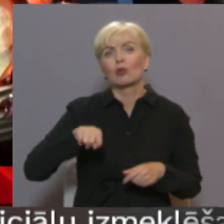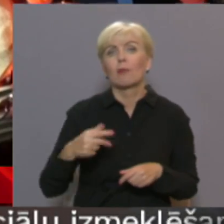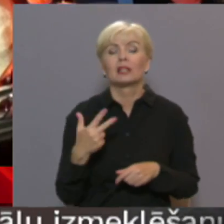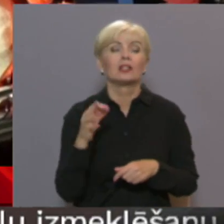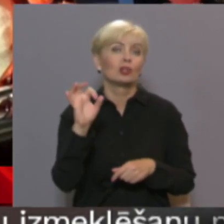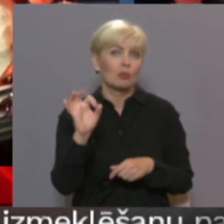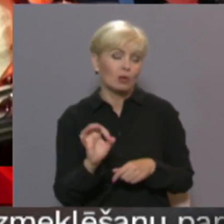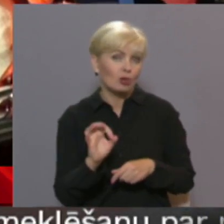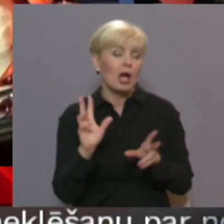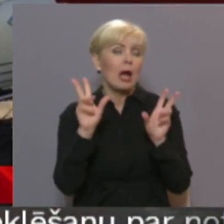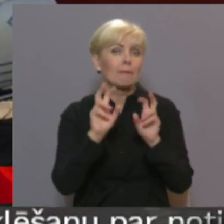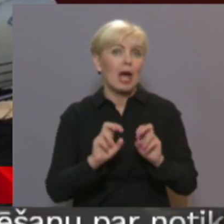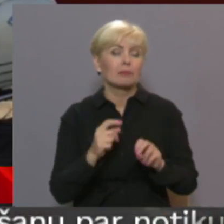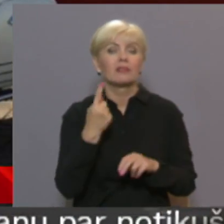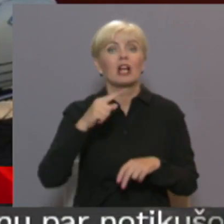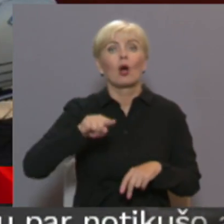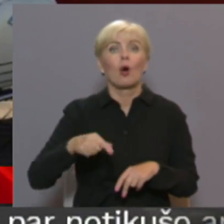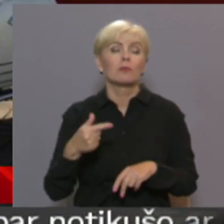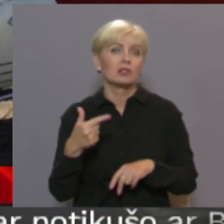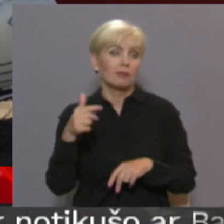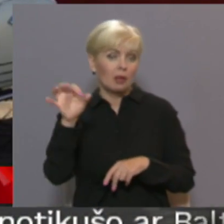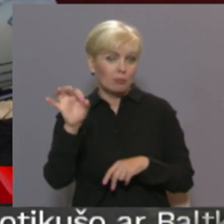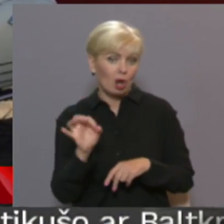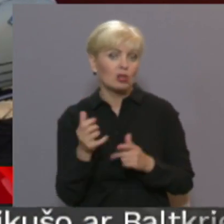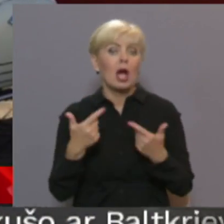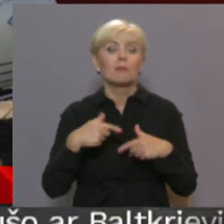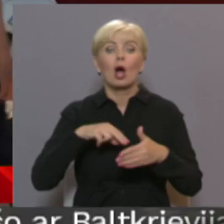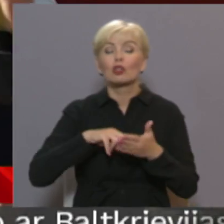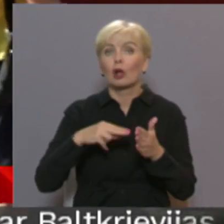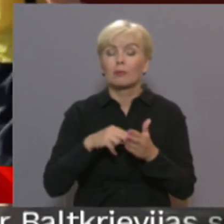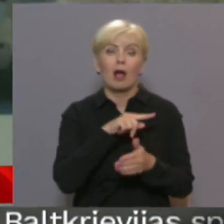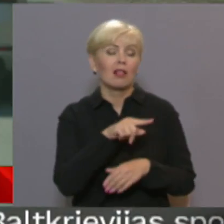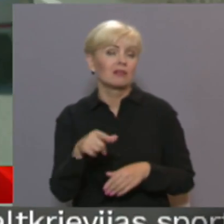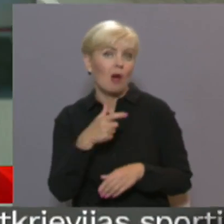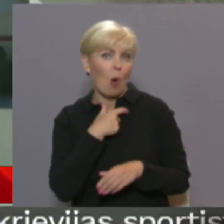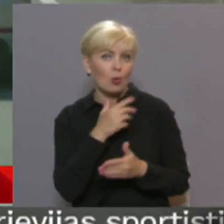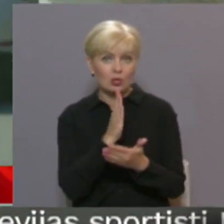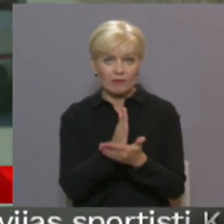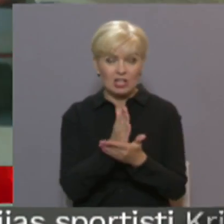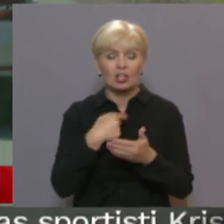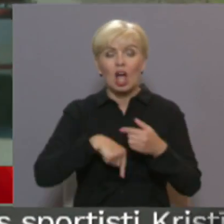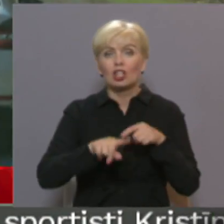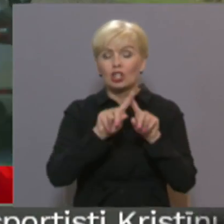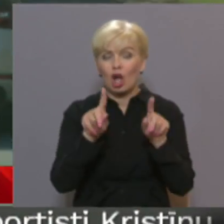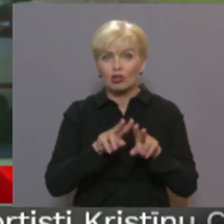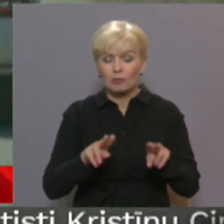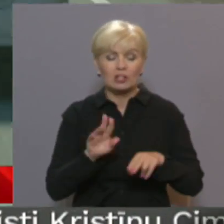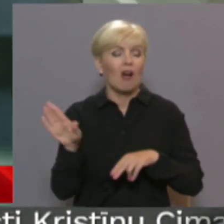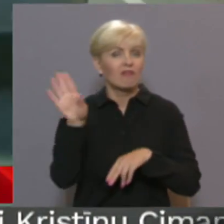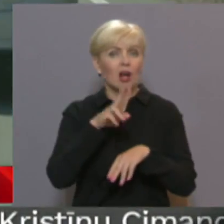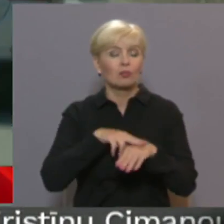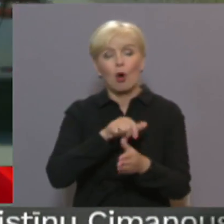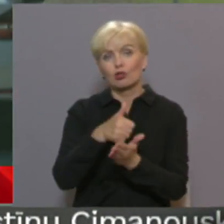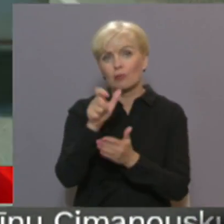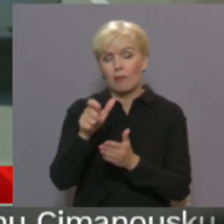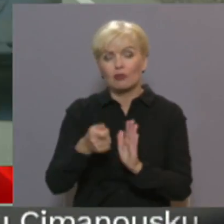bet reidos – 1,7%. Pašlaik plānots, līdz augusta vidumu iekšlietu ministrijas un valsts policijas pārstāvi